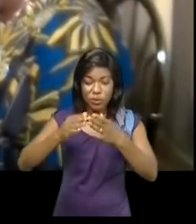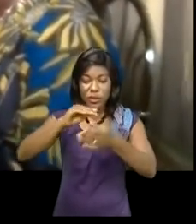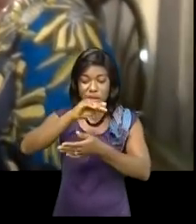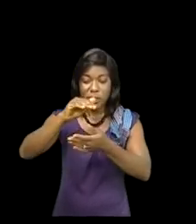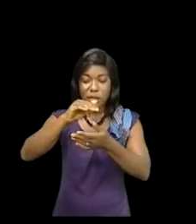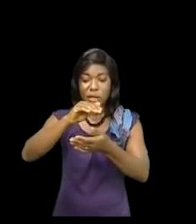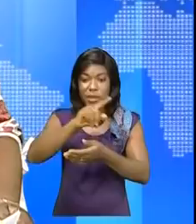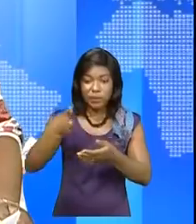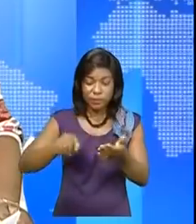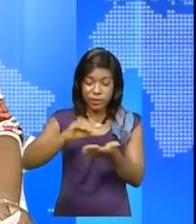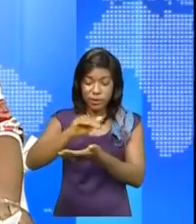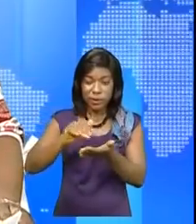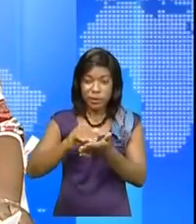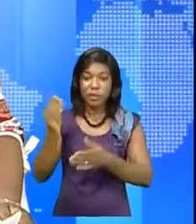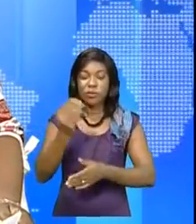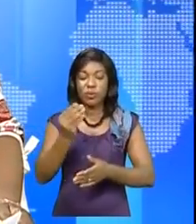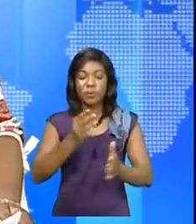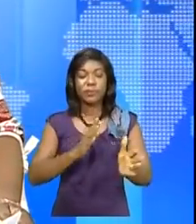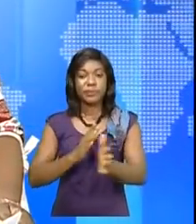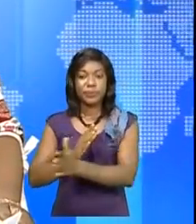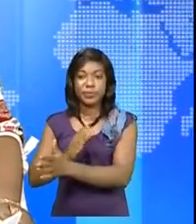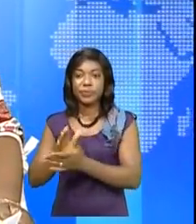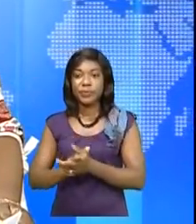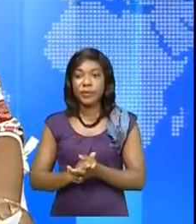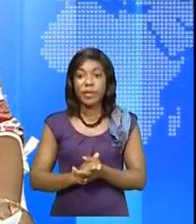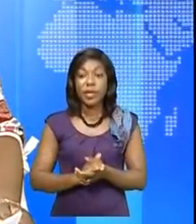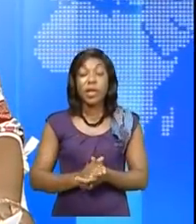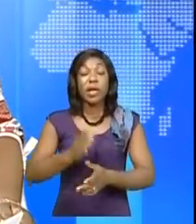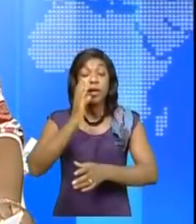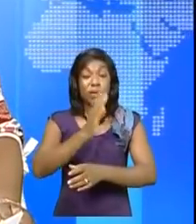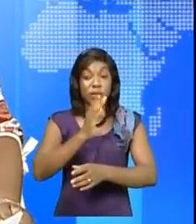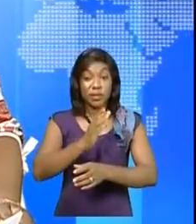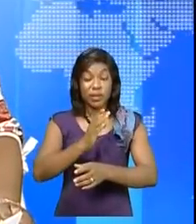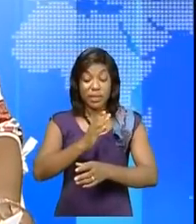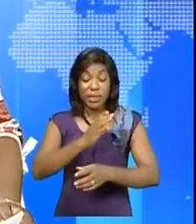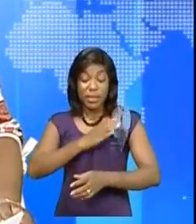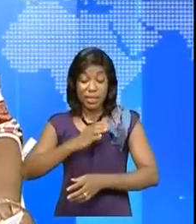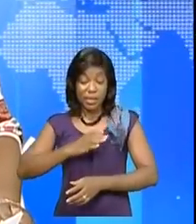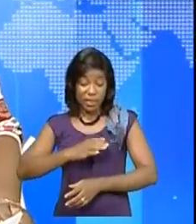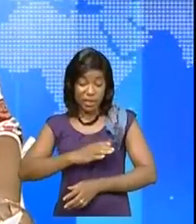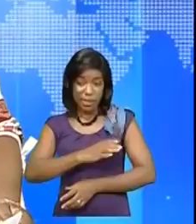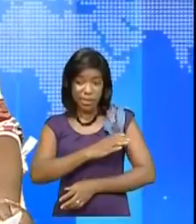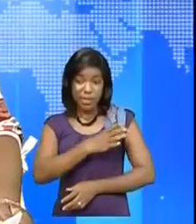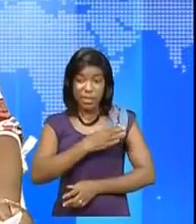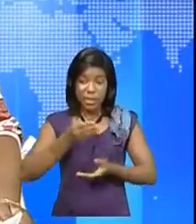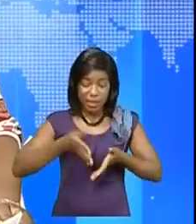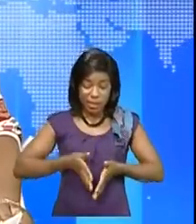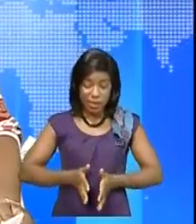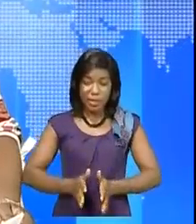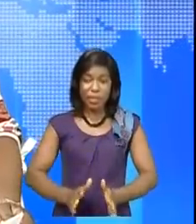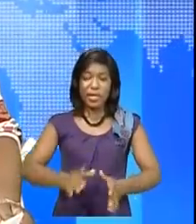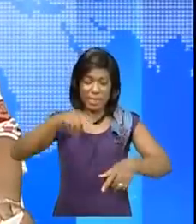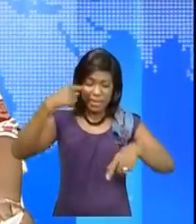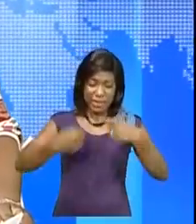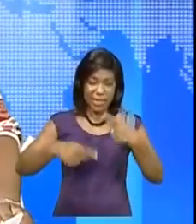province du couillot Le concert de seins et la santé et la reproduction les deux thématiques ont été exploitées au cours d'une conférence débat devant